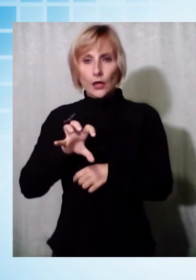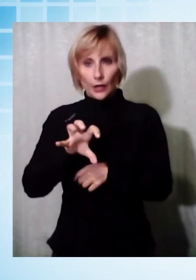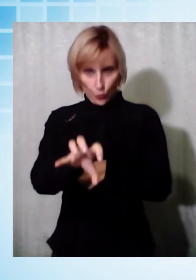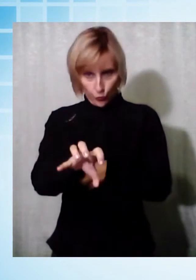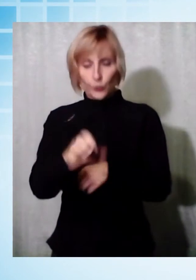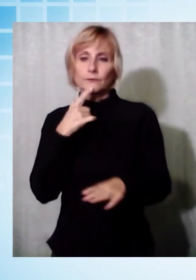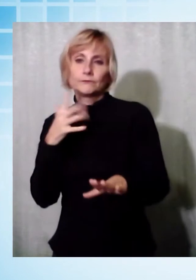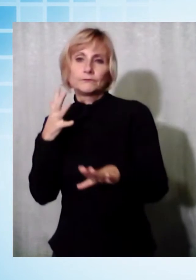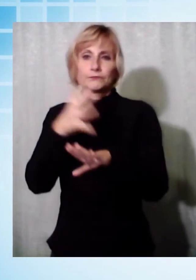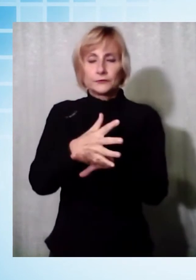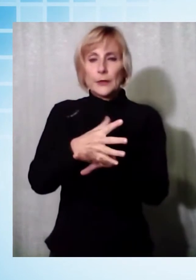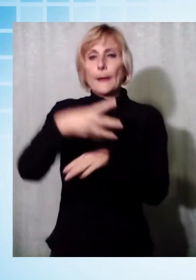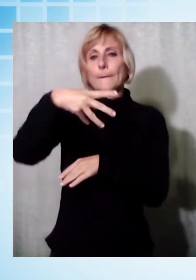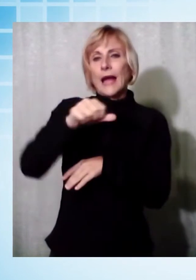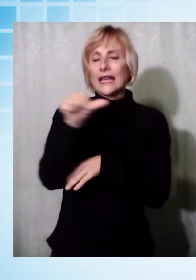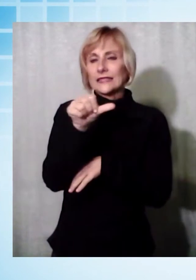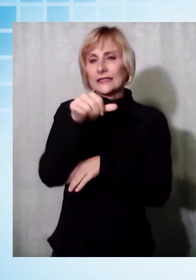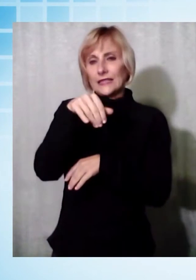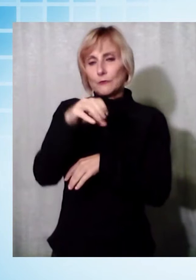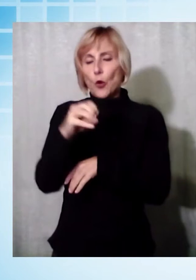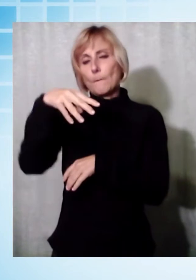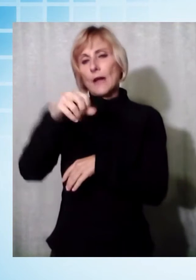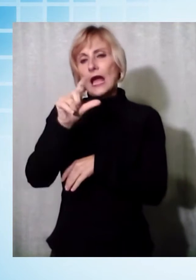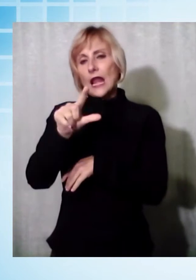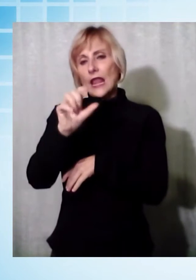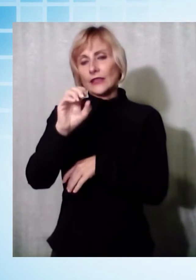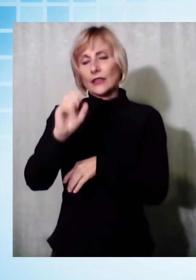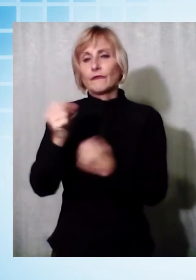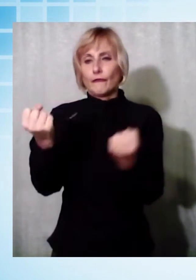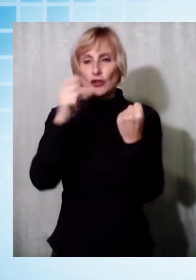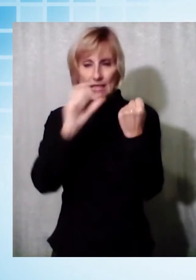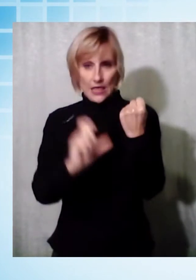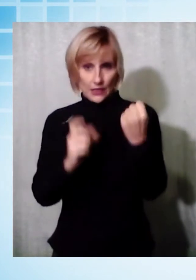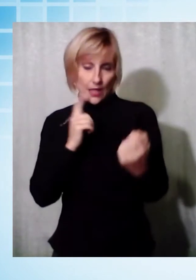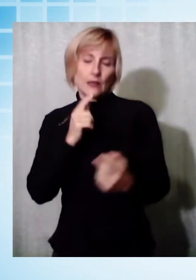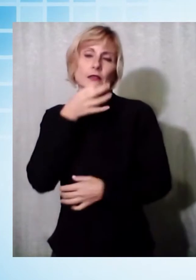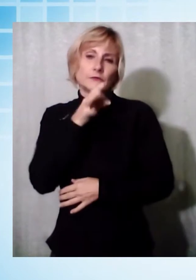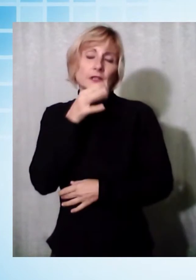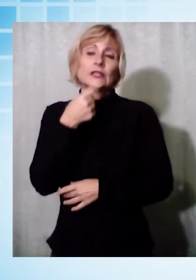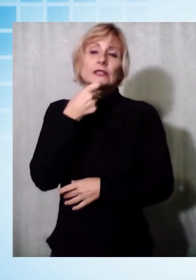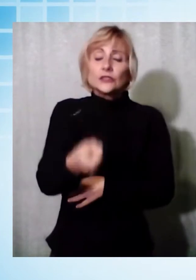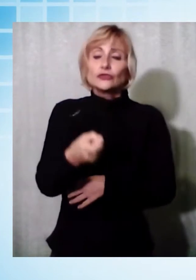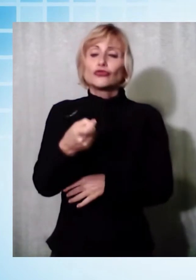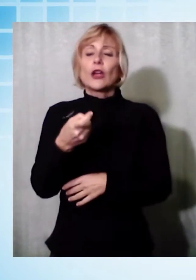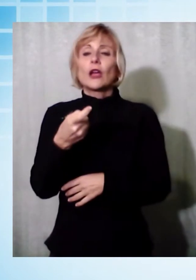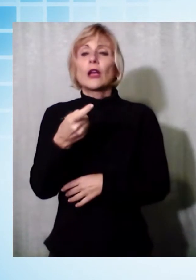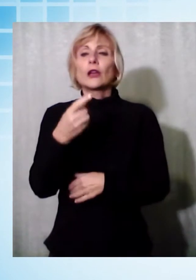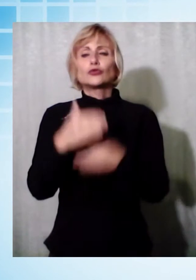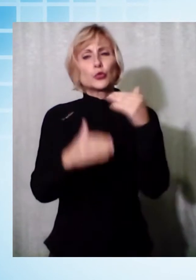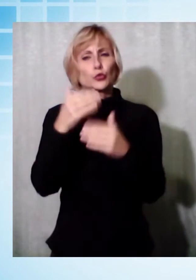Massimo Mallegni che dice che la Manifattura deve restare di proprietà pubblica. Vanno valutate alternative